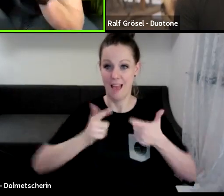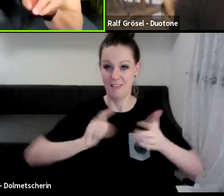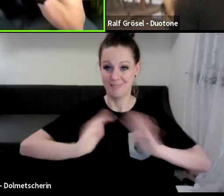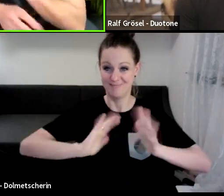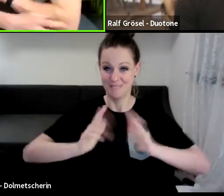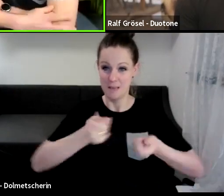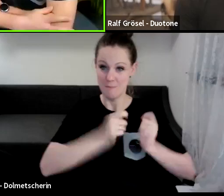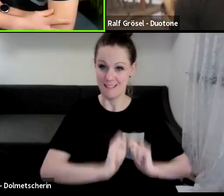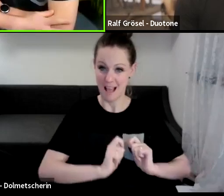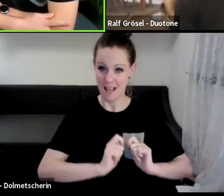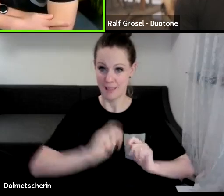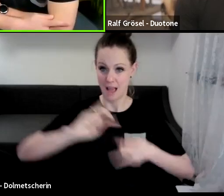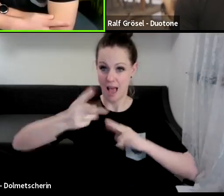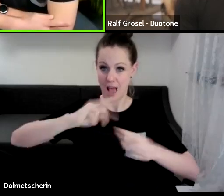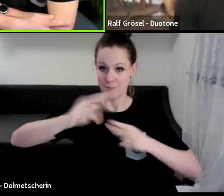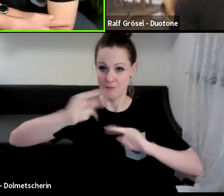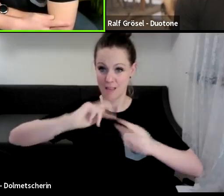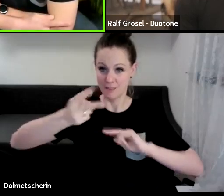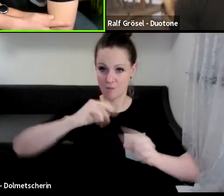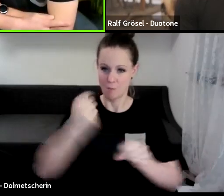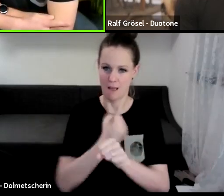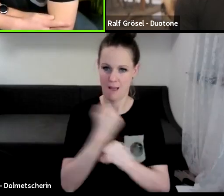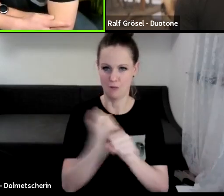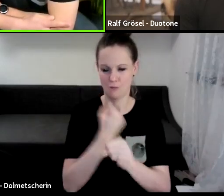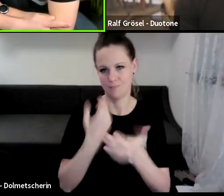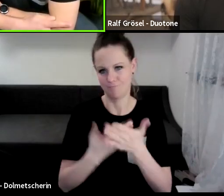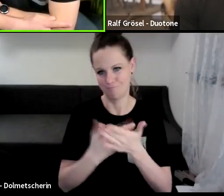der Anna. Die müssen sich immer abwechseln, weil das sehr anstrengend ist.